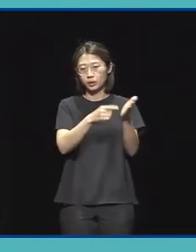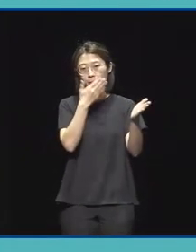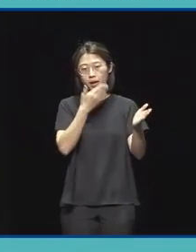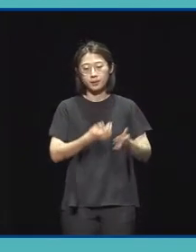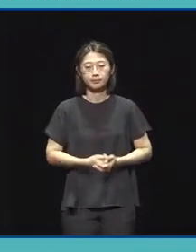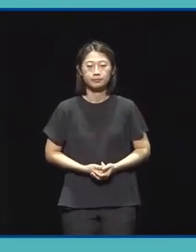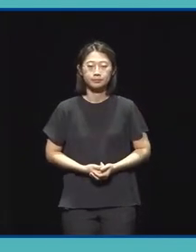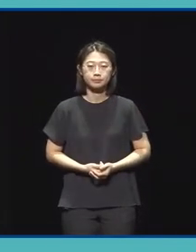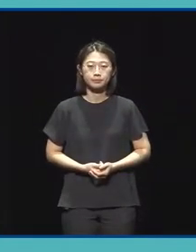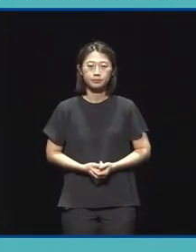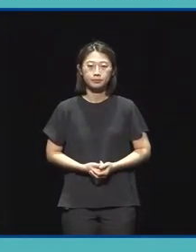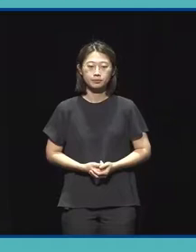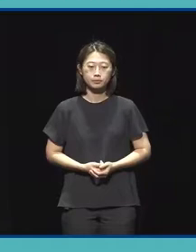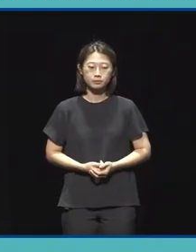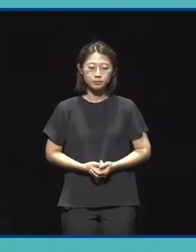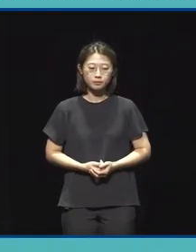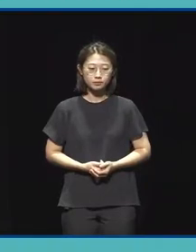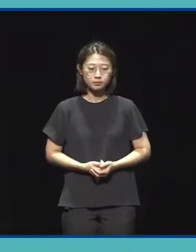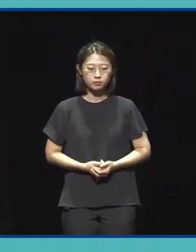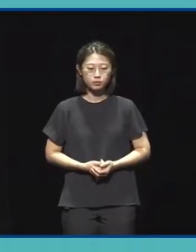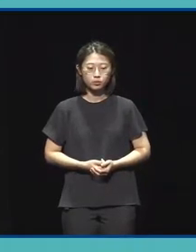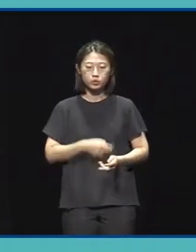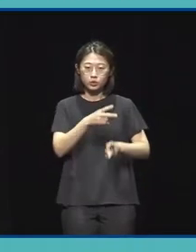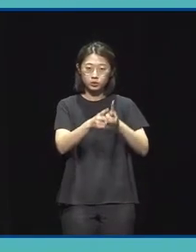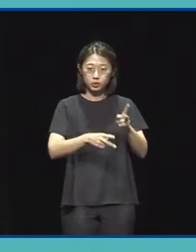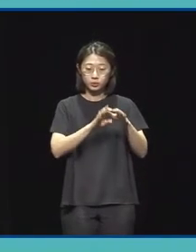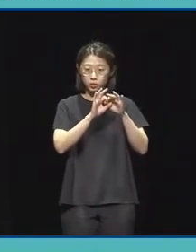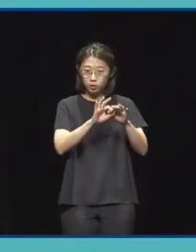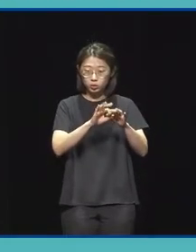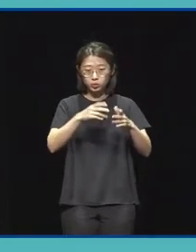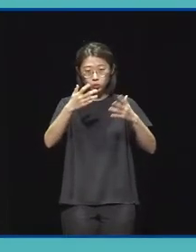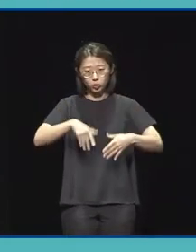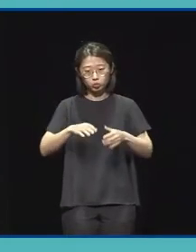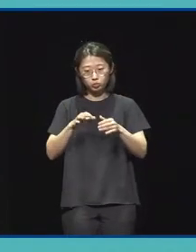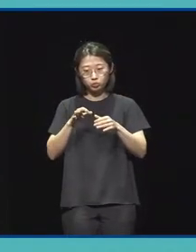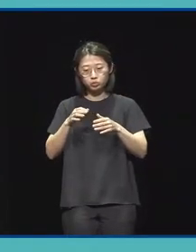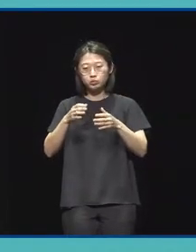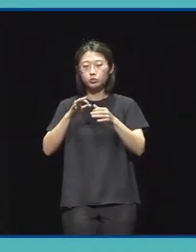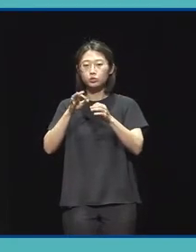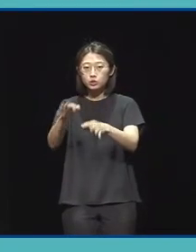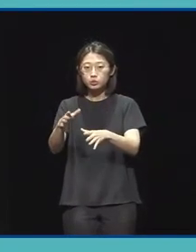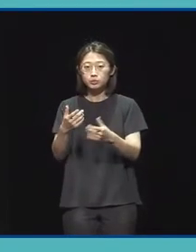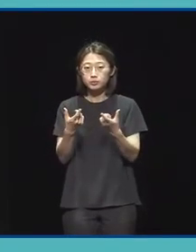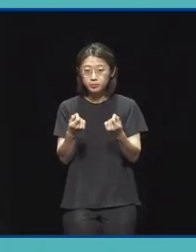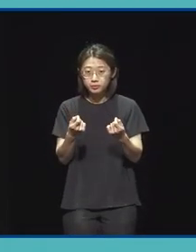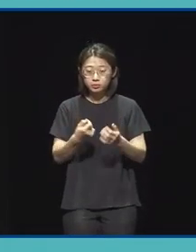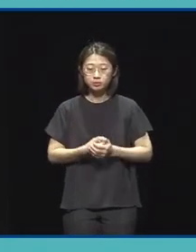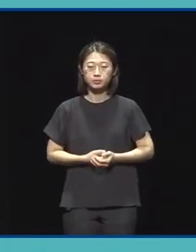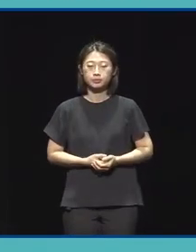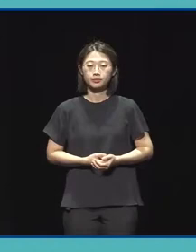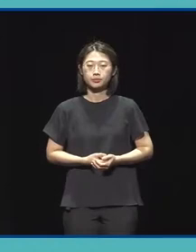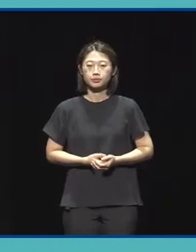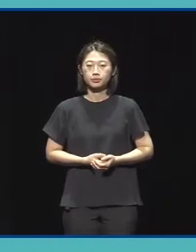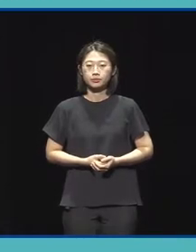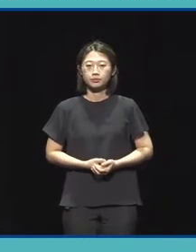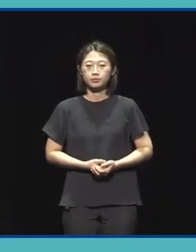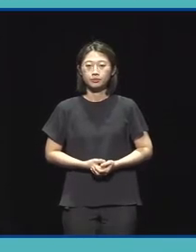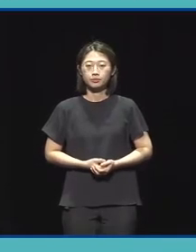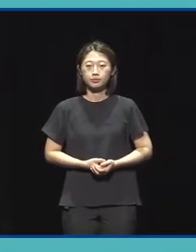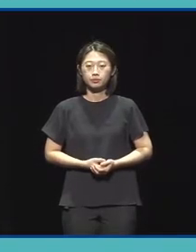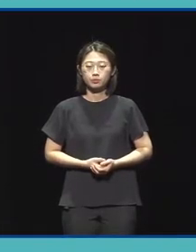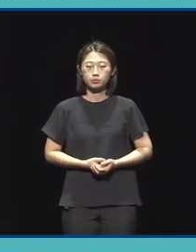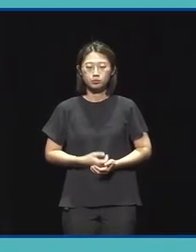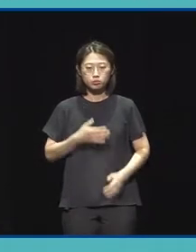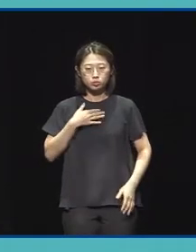예술위원회의 크라우드 펀딩 매칭 지원 사업이나 조건부 기부금처럼 재원이 기부금인 경우에 그 수혜를